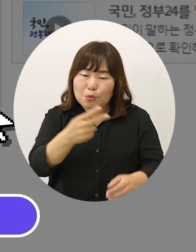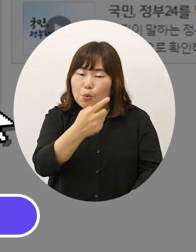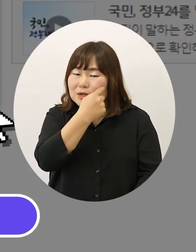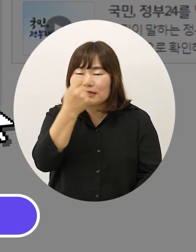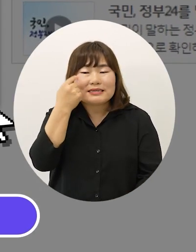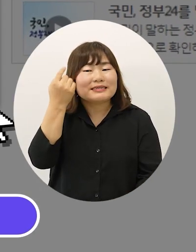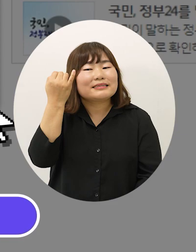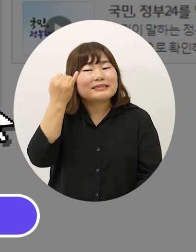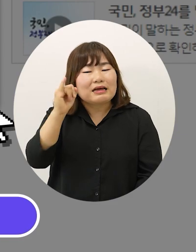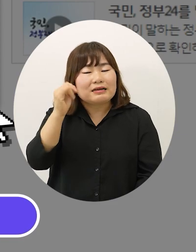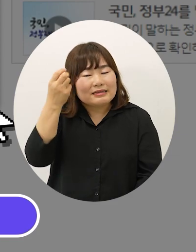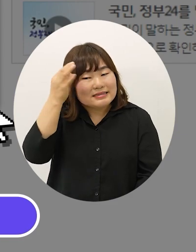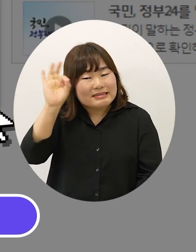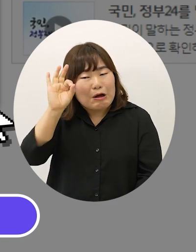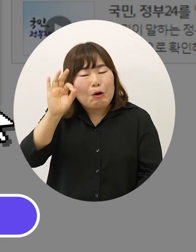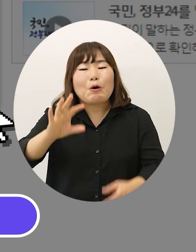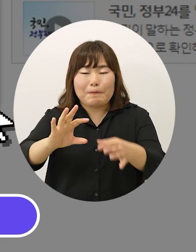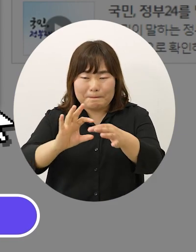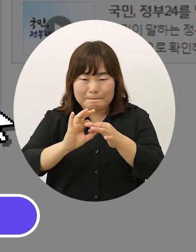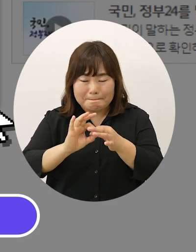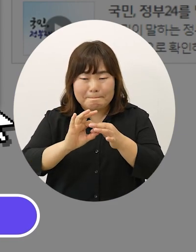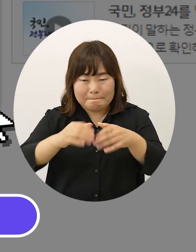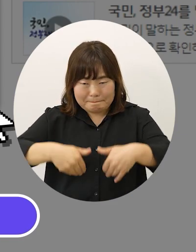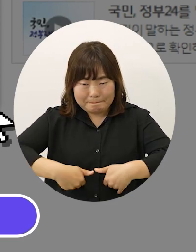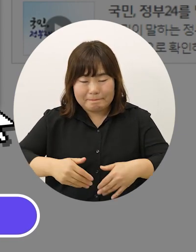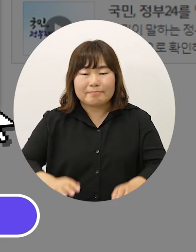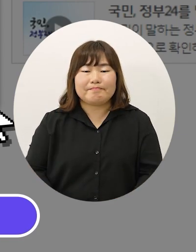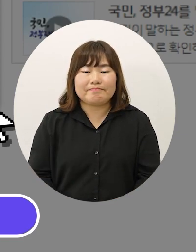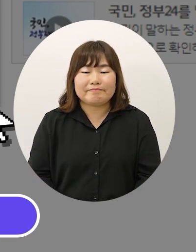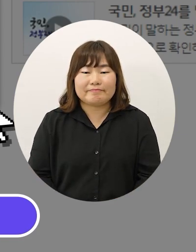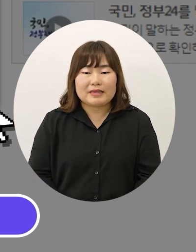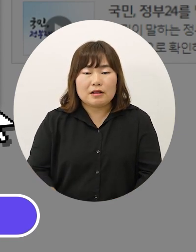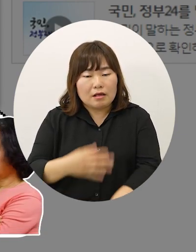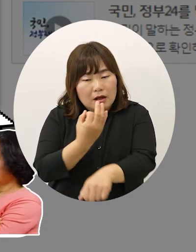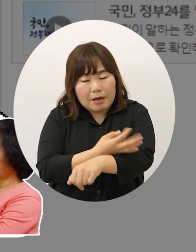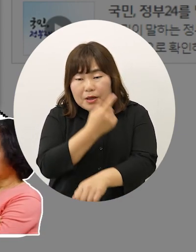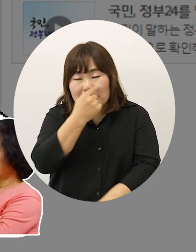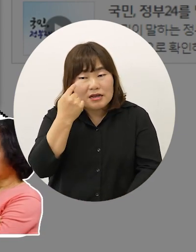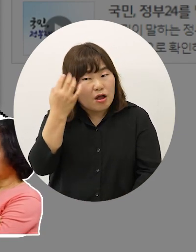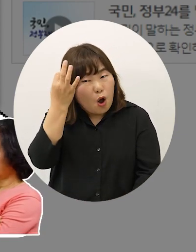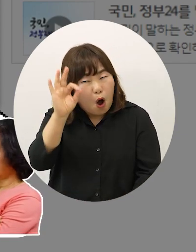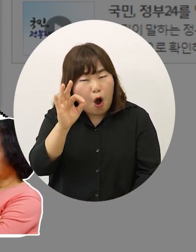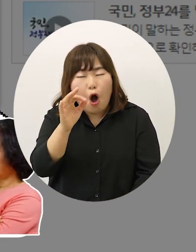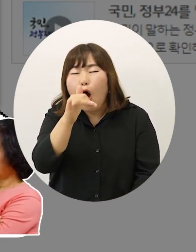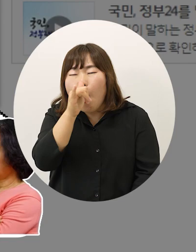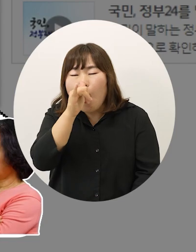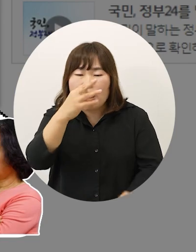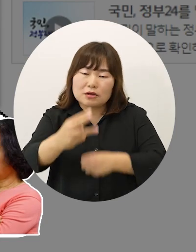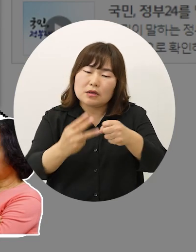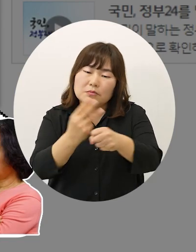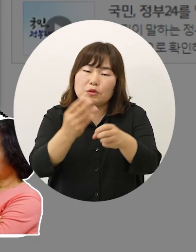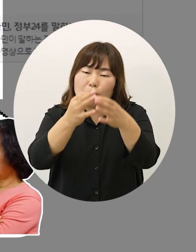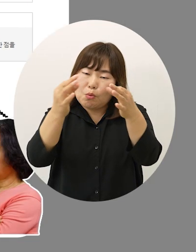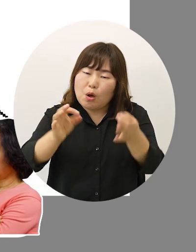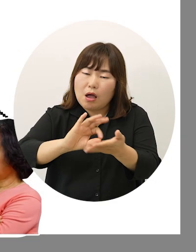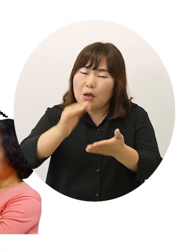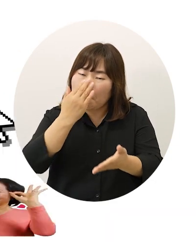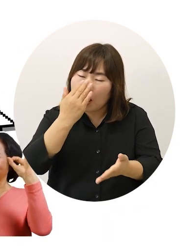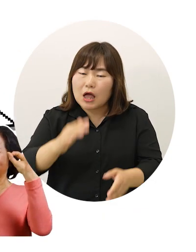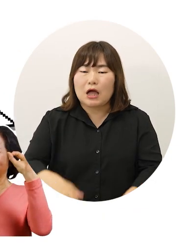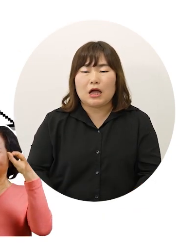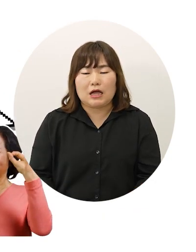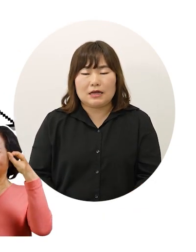써있지? 우리는 이미 네이버로 만들어둔 간편인증이 있잖아 그래 맞아 3년 동안 쓸 수 있다 그랬지